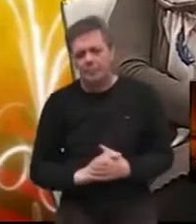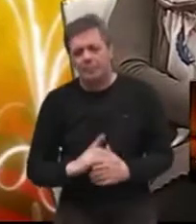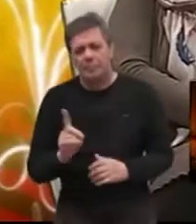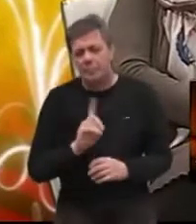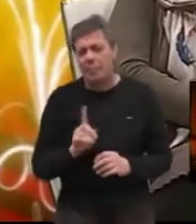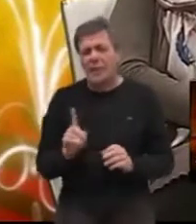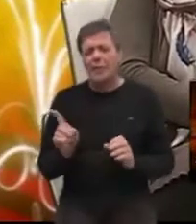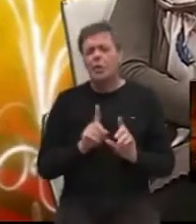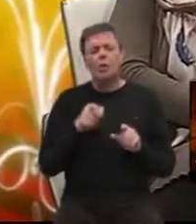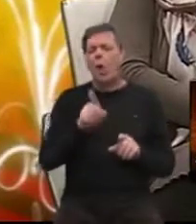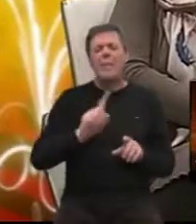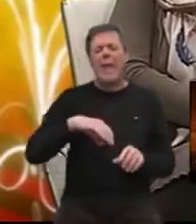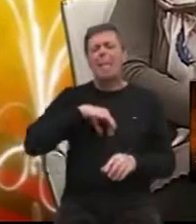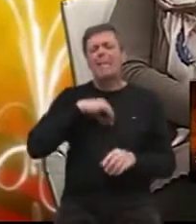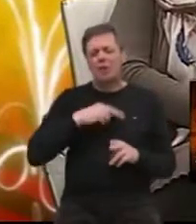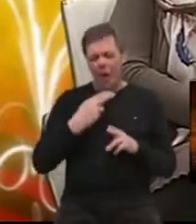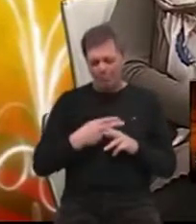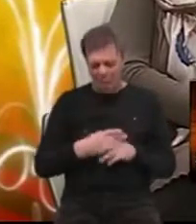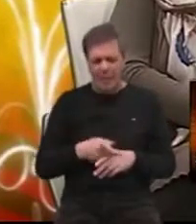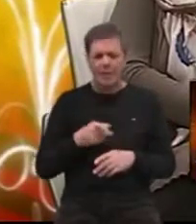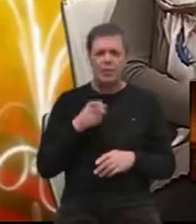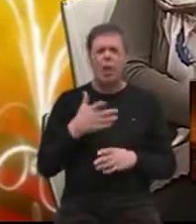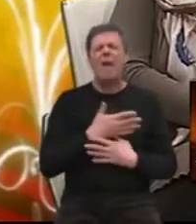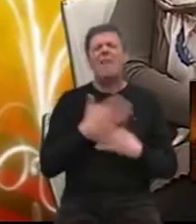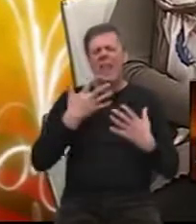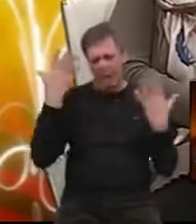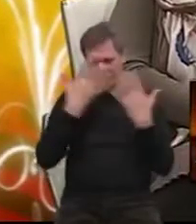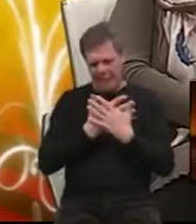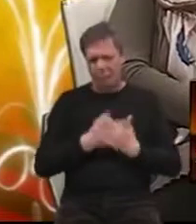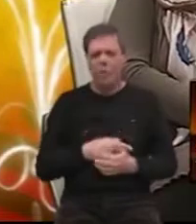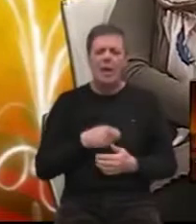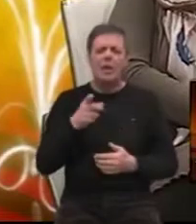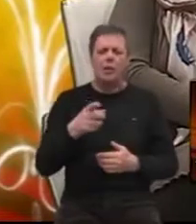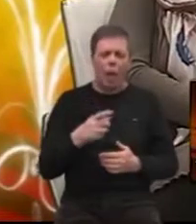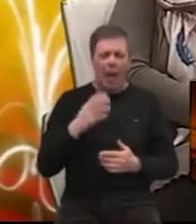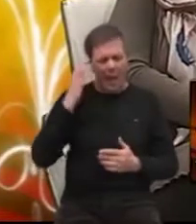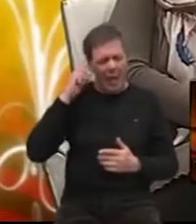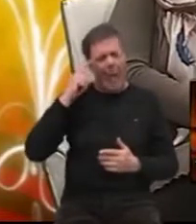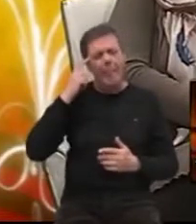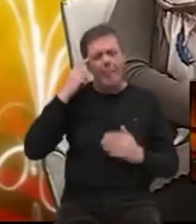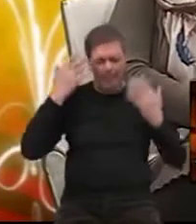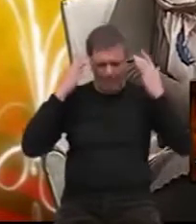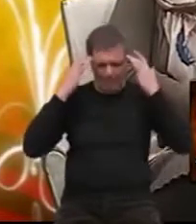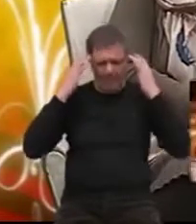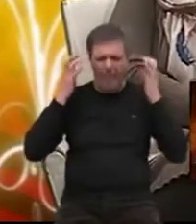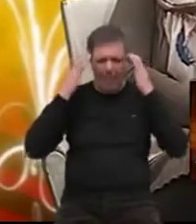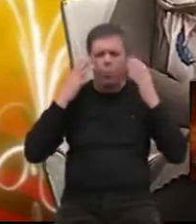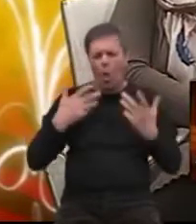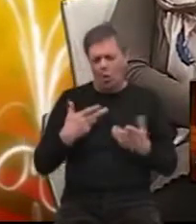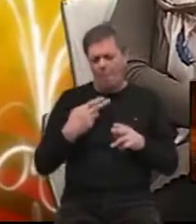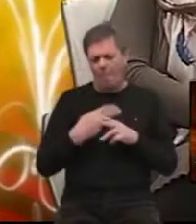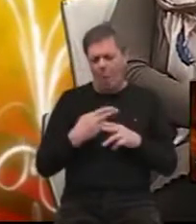normalno, to nije psihička bolest. To je još jedna od velikih zabluda. To je neurodegenerativna bolest, ali